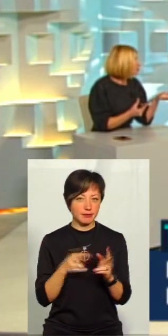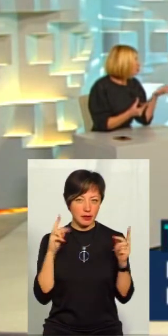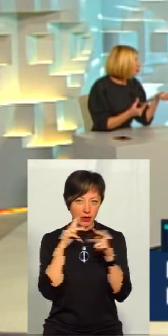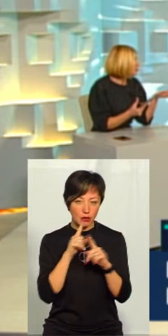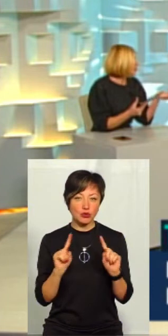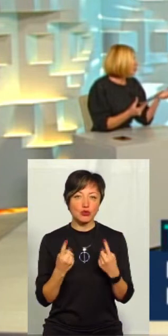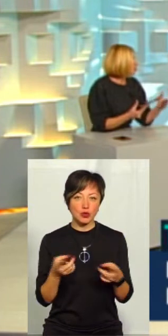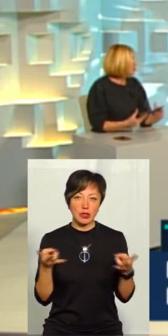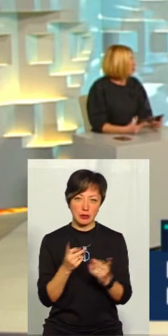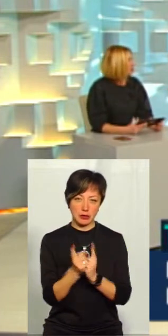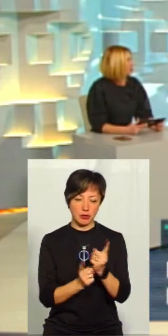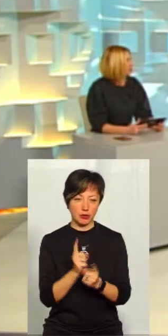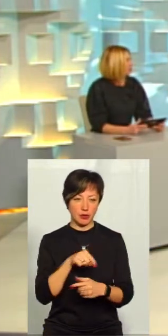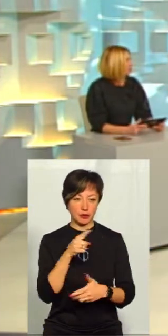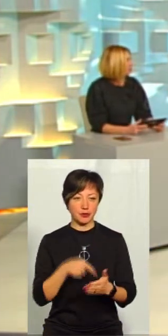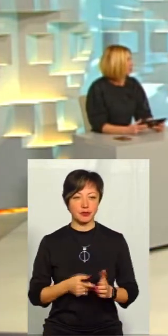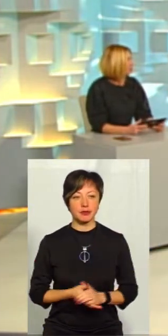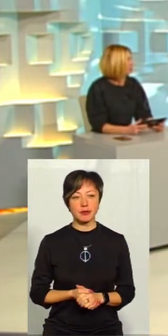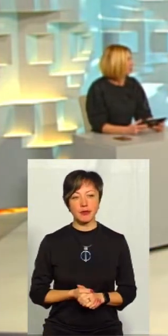так, чому треба його змінювати?